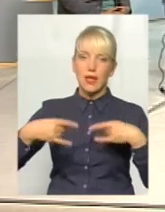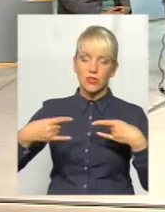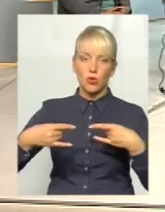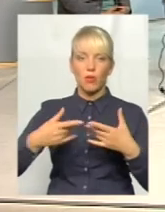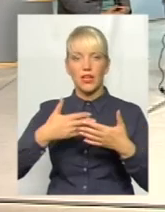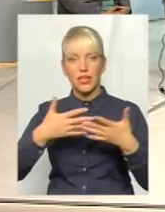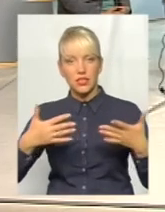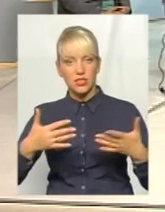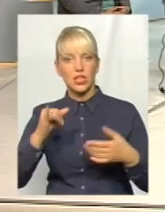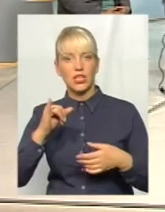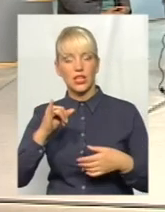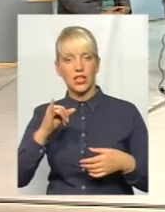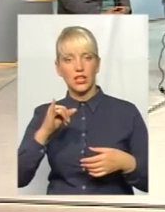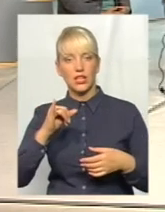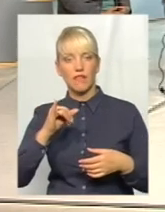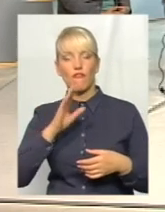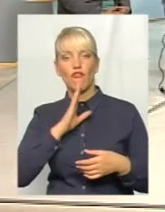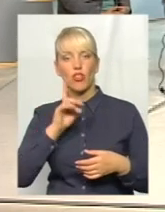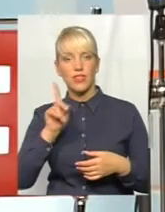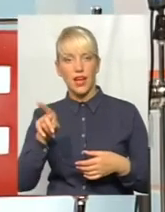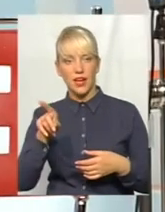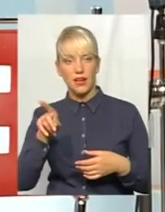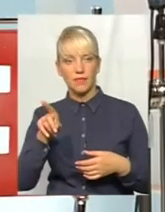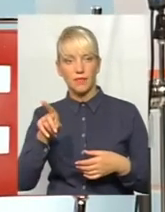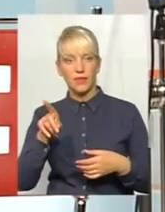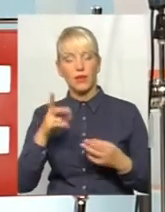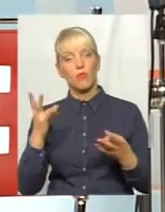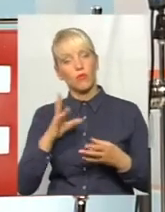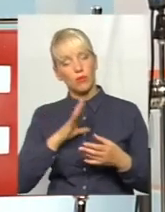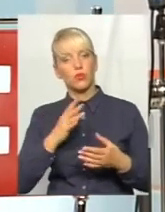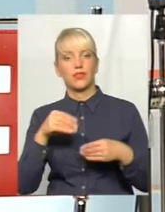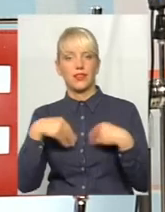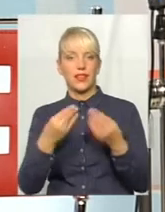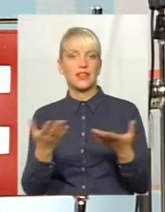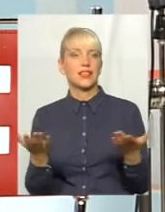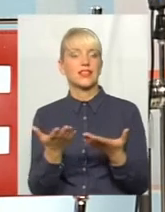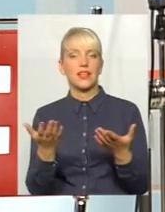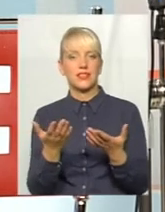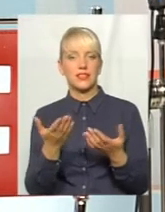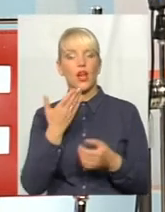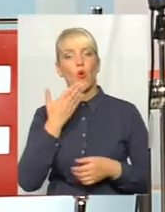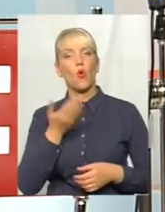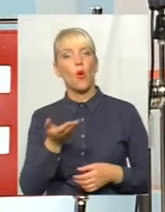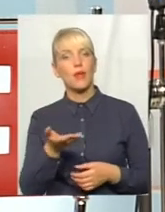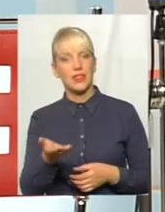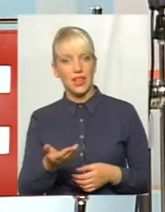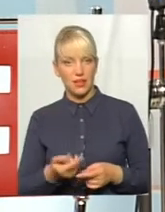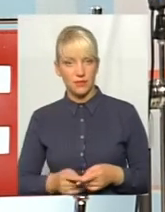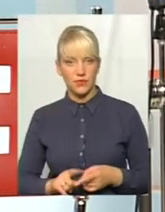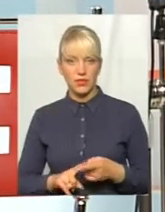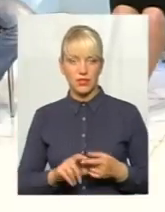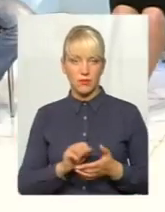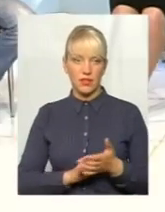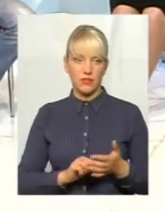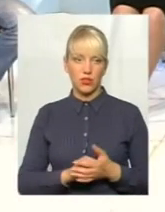вона, як мінімум, мала дати якийсь офіційний коментар з приводу цієї. Дякую,